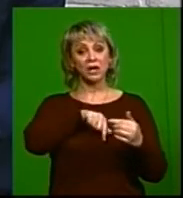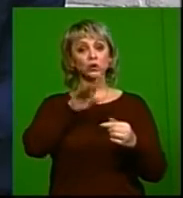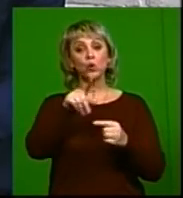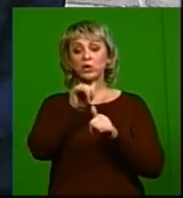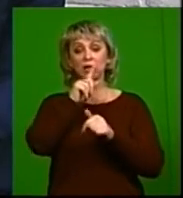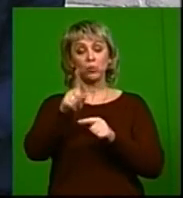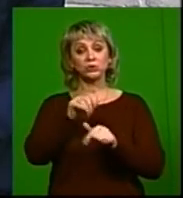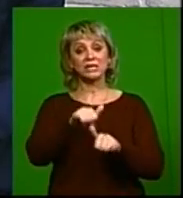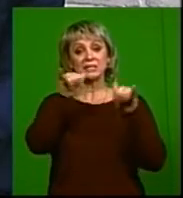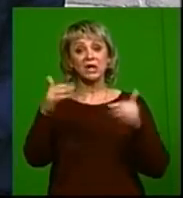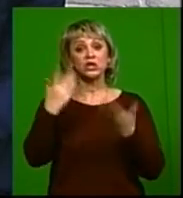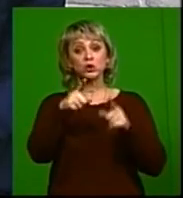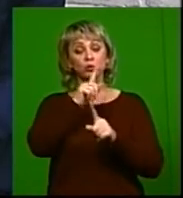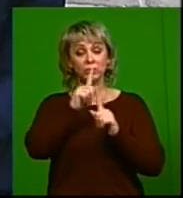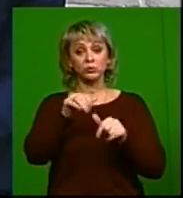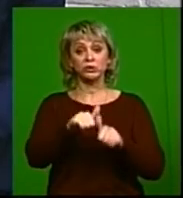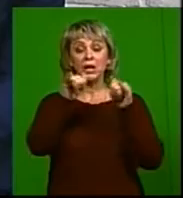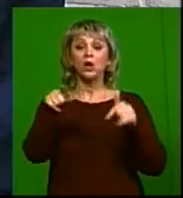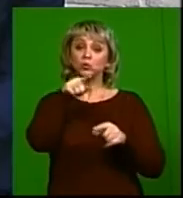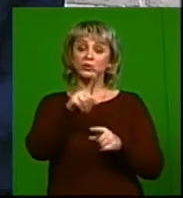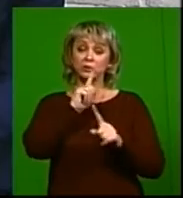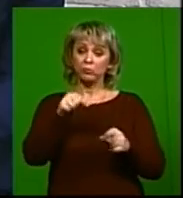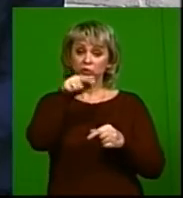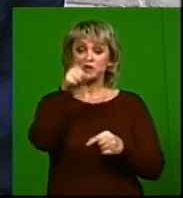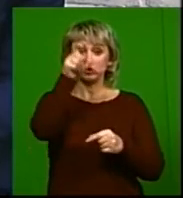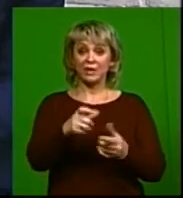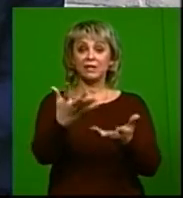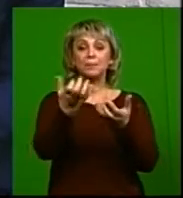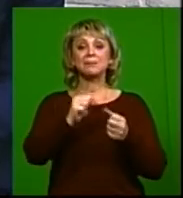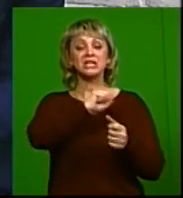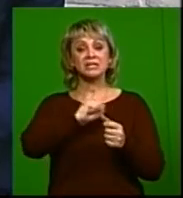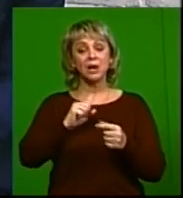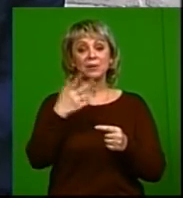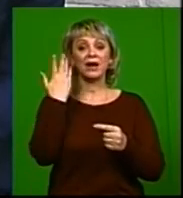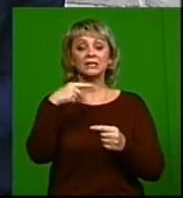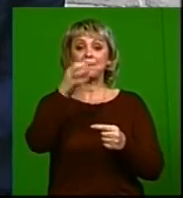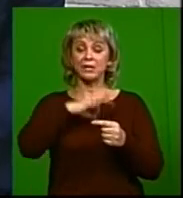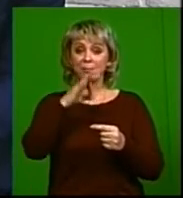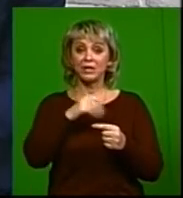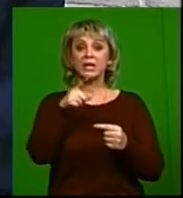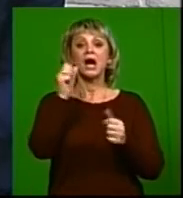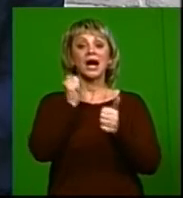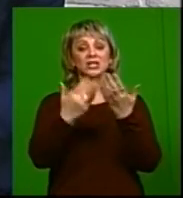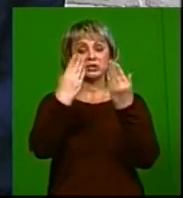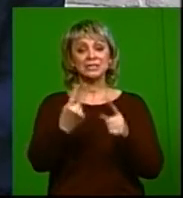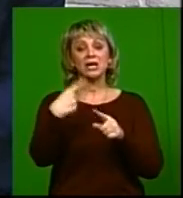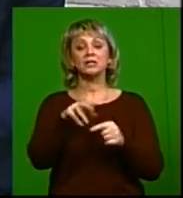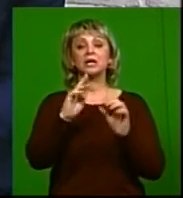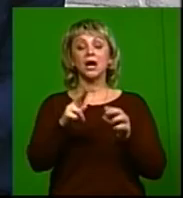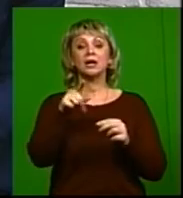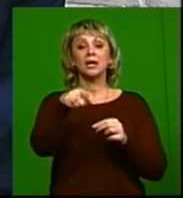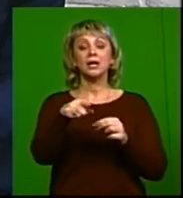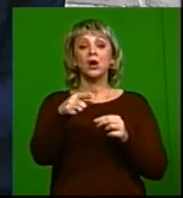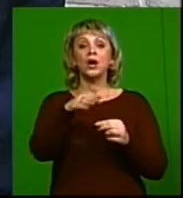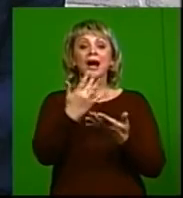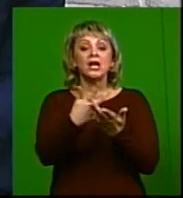размножаться. Если он не будет размножаться, он не будет наносить вред. И человек, принимая терапию, принимая препараты специальные каждый день, а это как при любом другом